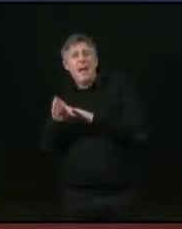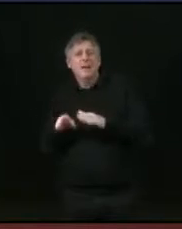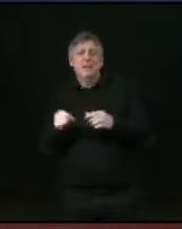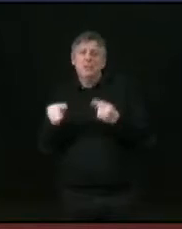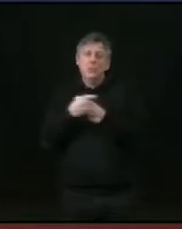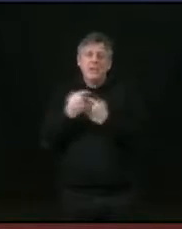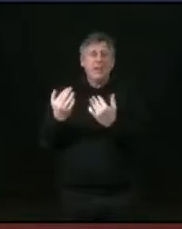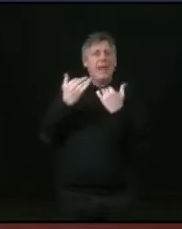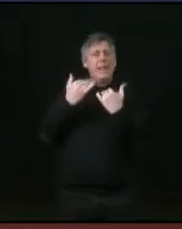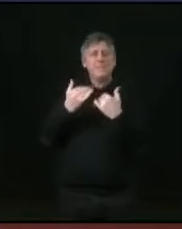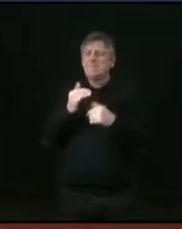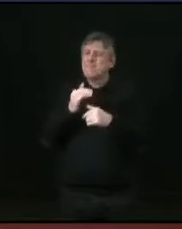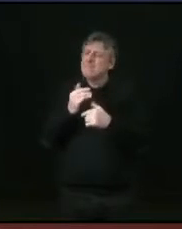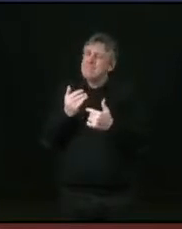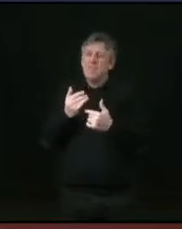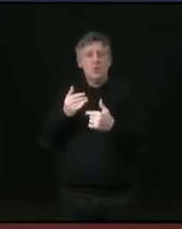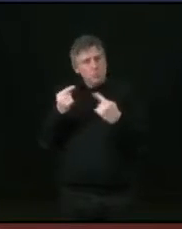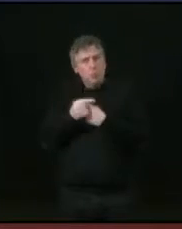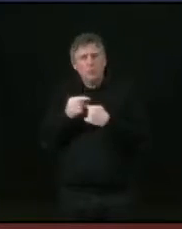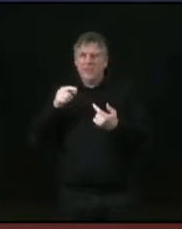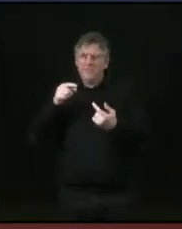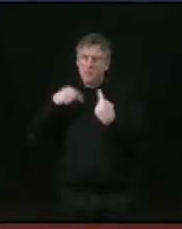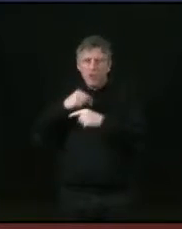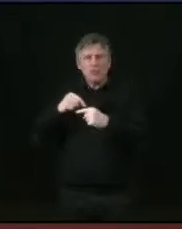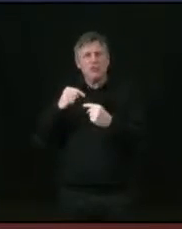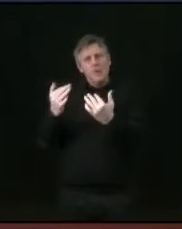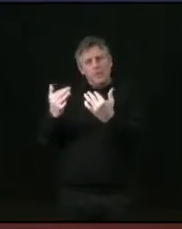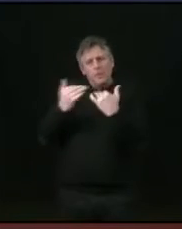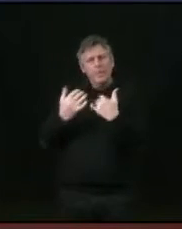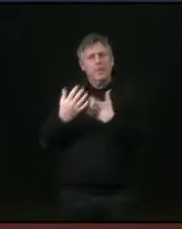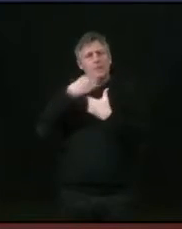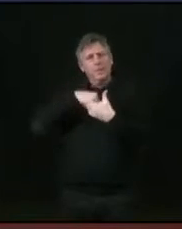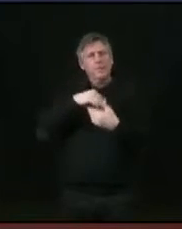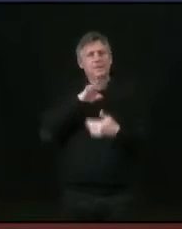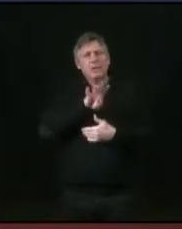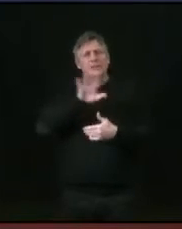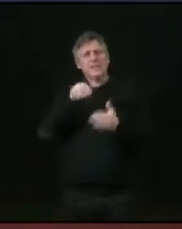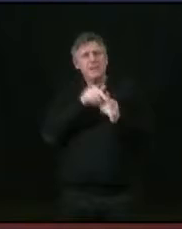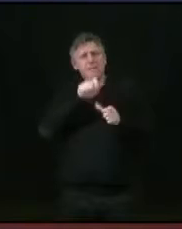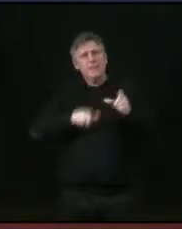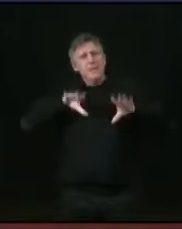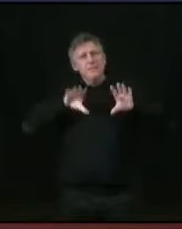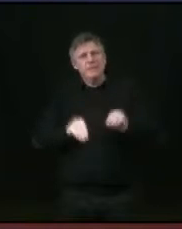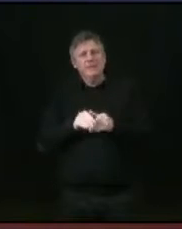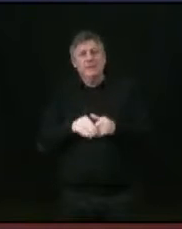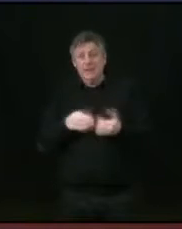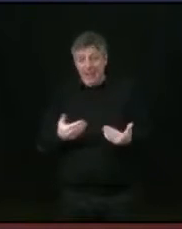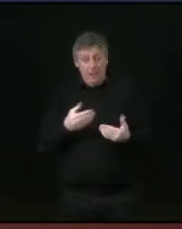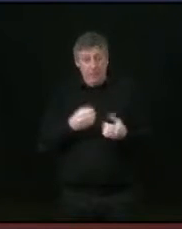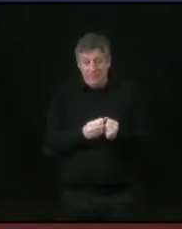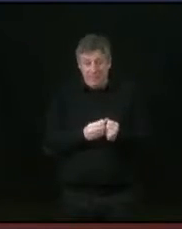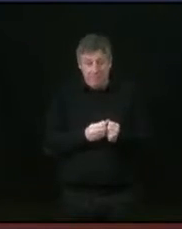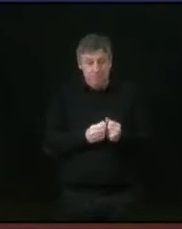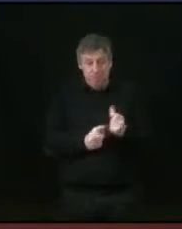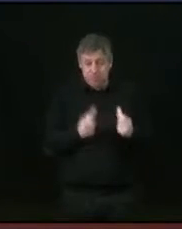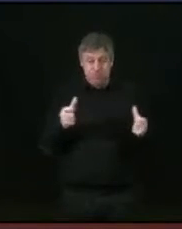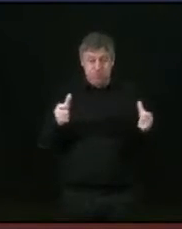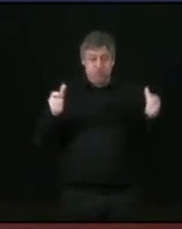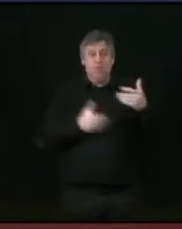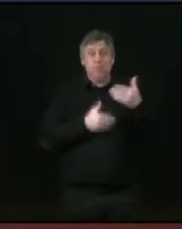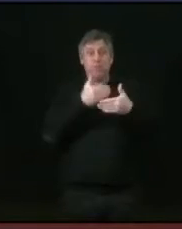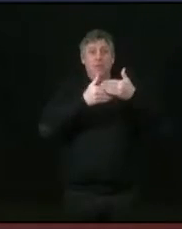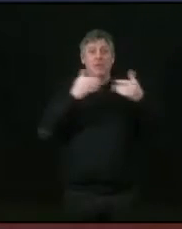nous allons faire cela. Et tous les programmes qui sortent de terre développent, sur un espace contraint de